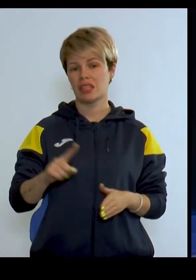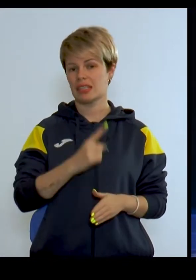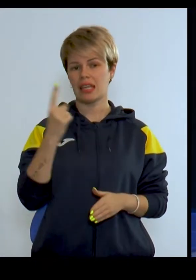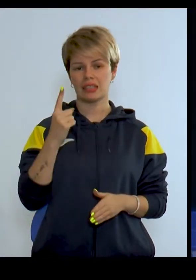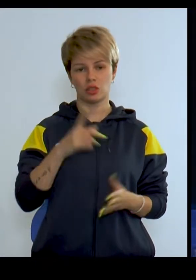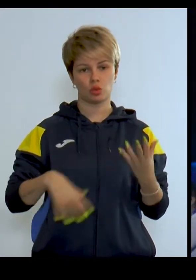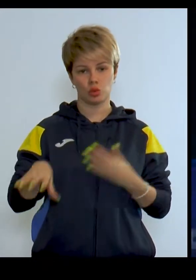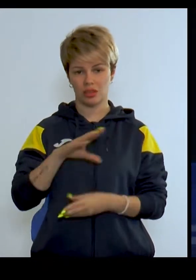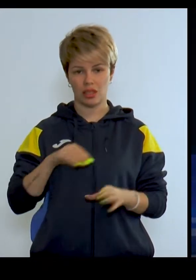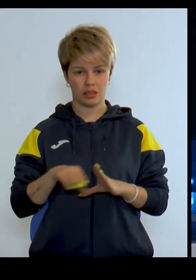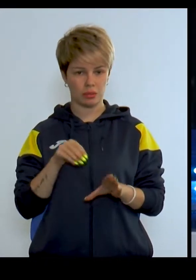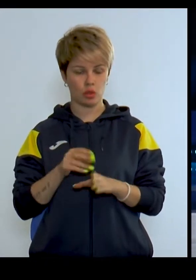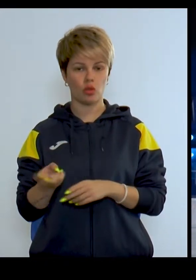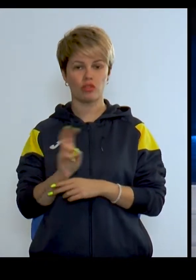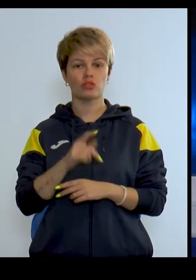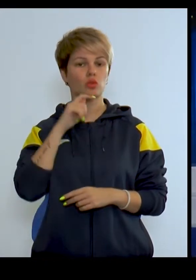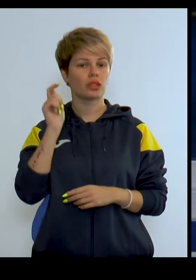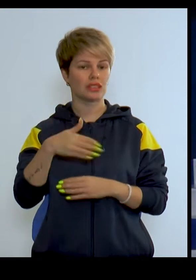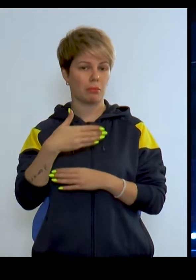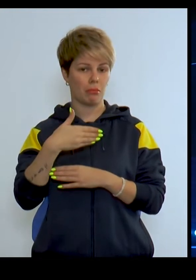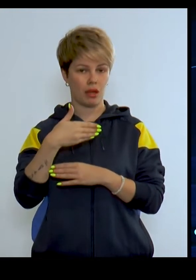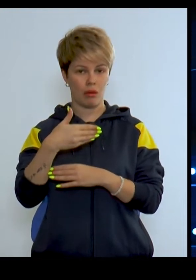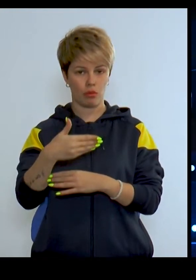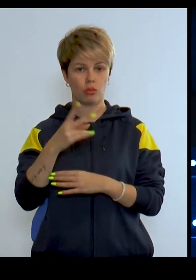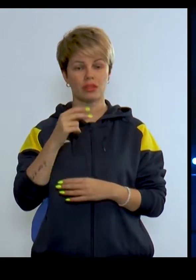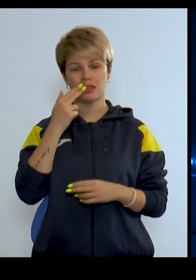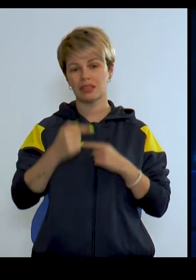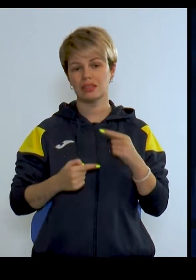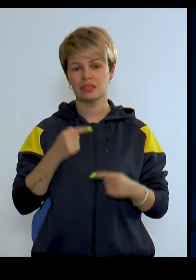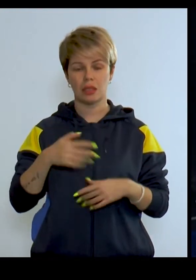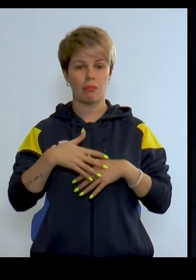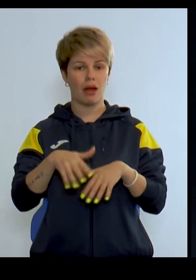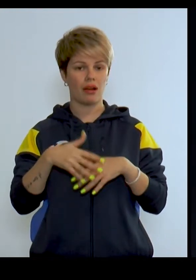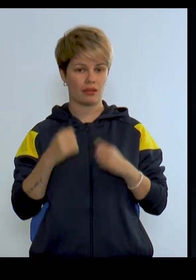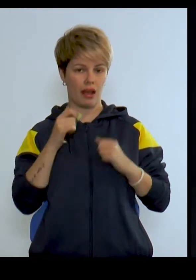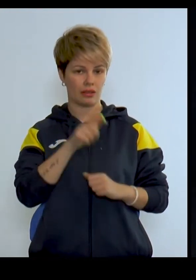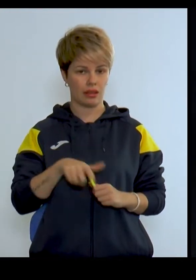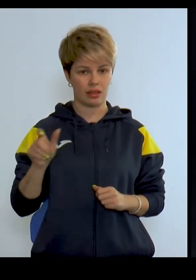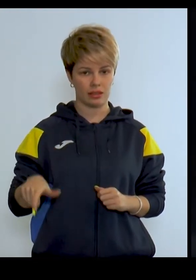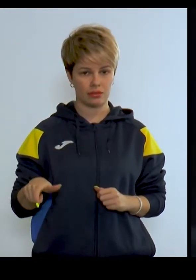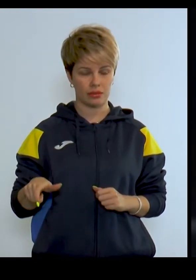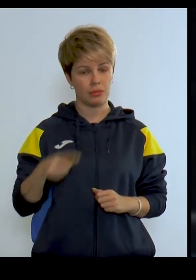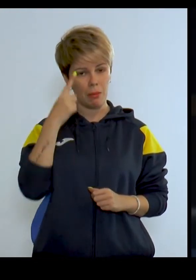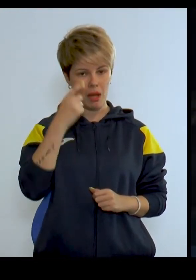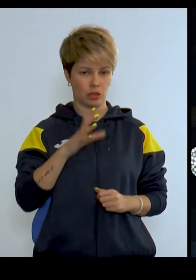відкриття він єдиний з усієї збірної вийшов з українським прапором на традиційний парад атлетів